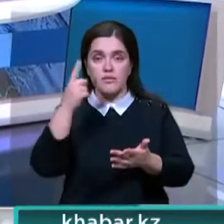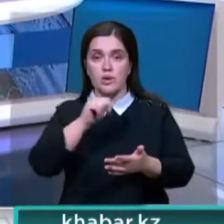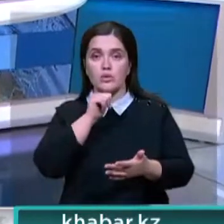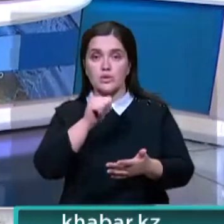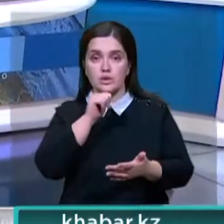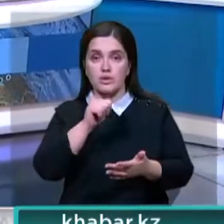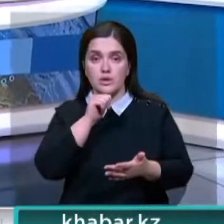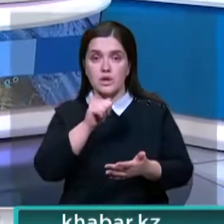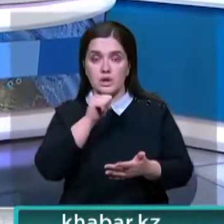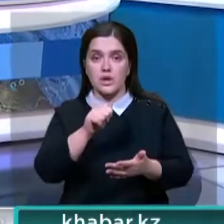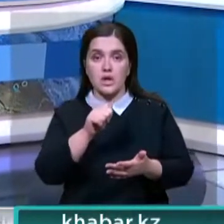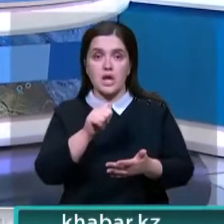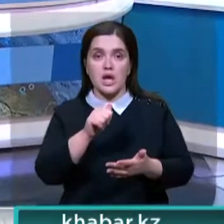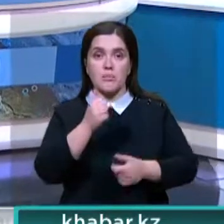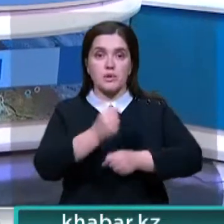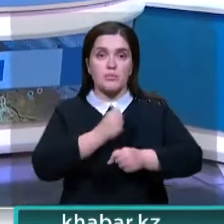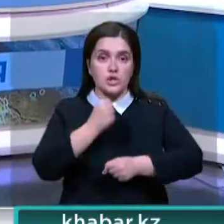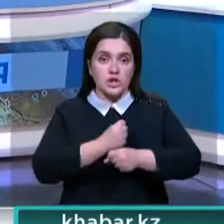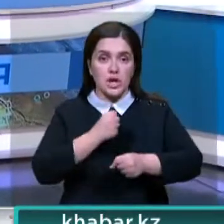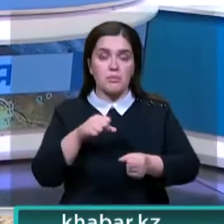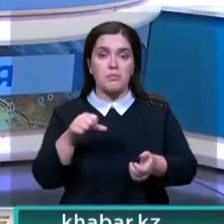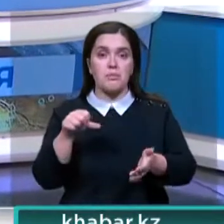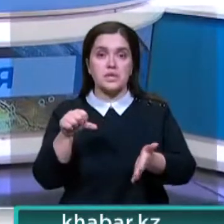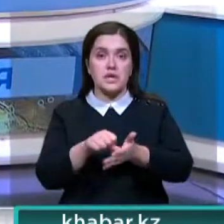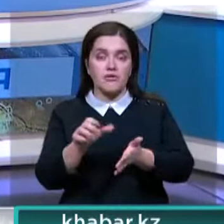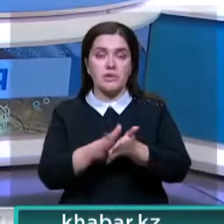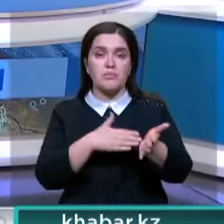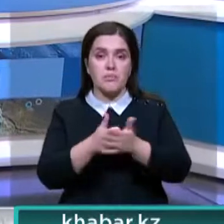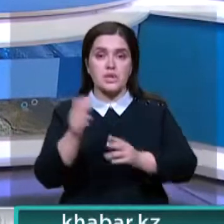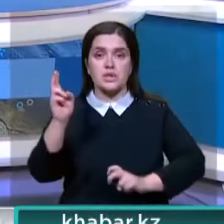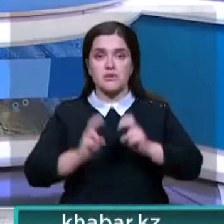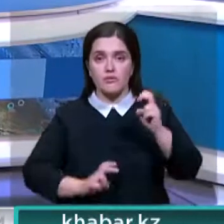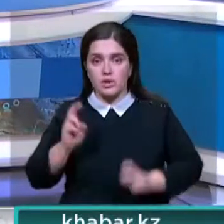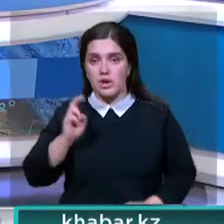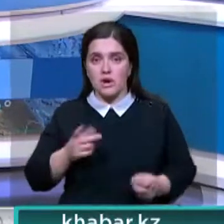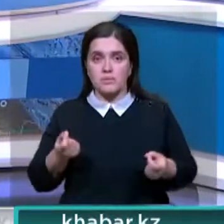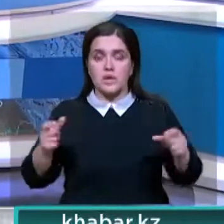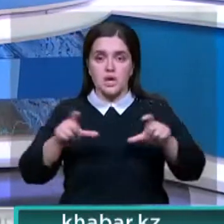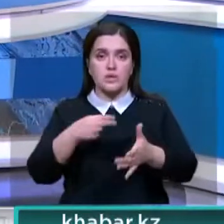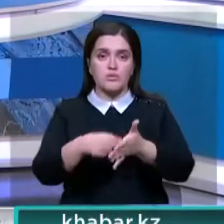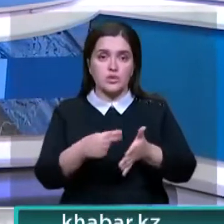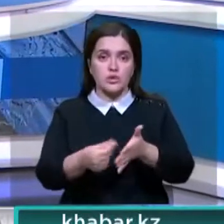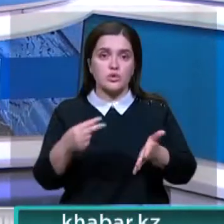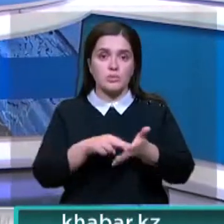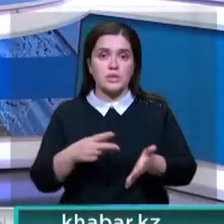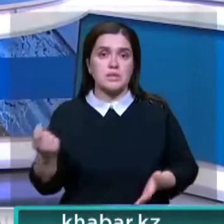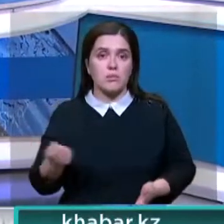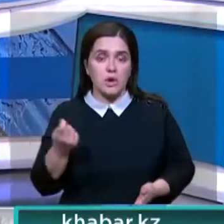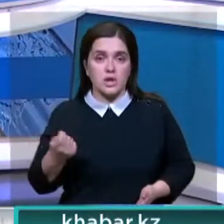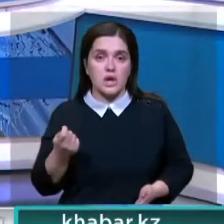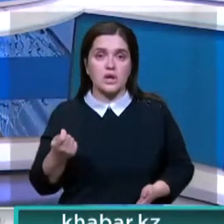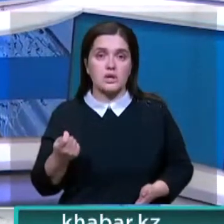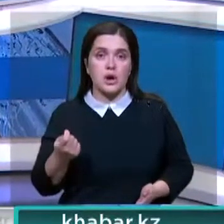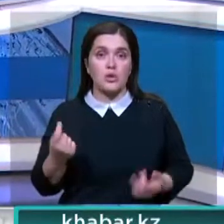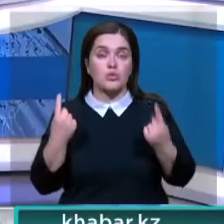заявляют кустанайские переработчики. Представители маслозаводов повышать закупочную стоимость семян